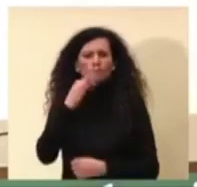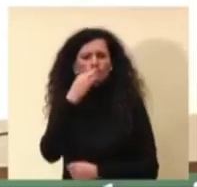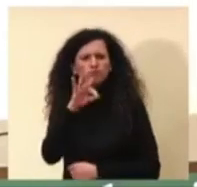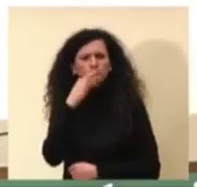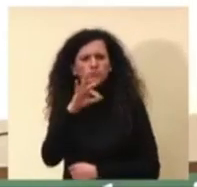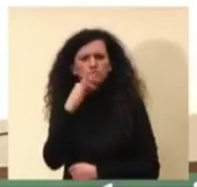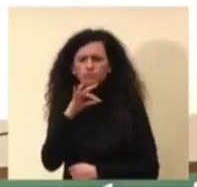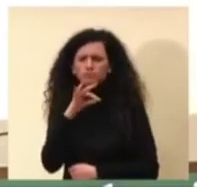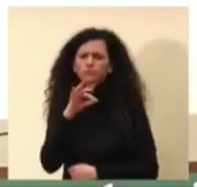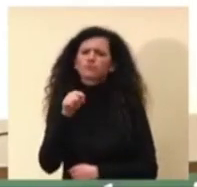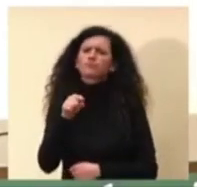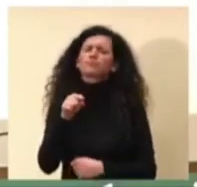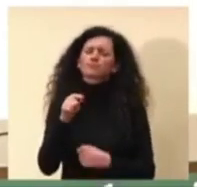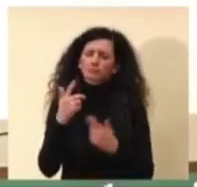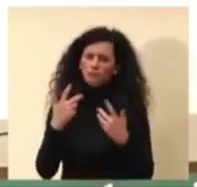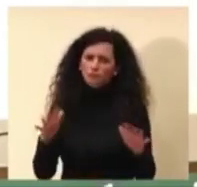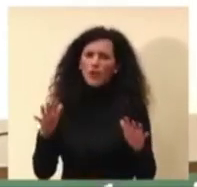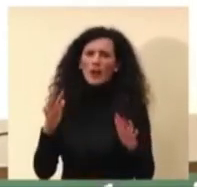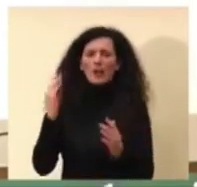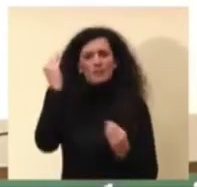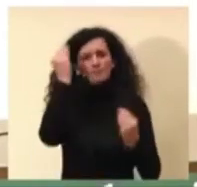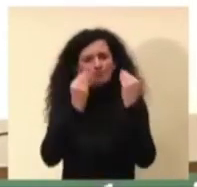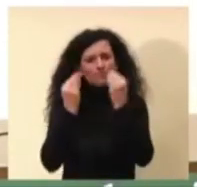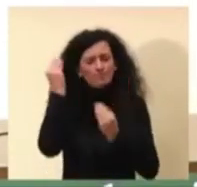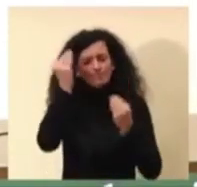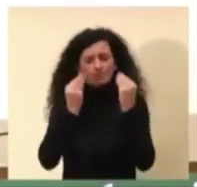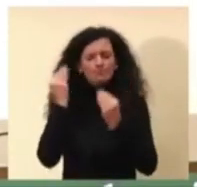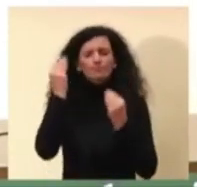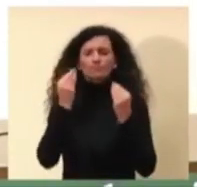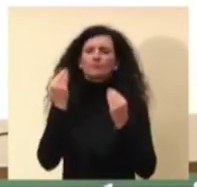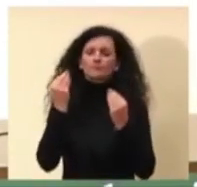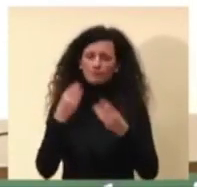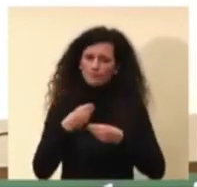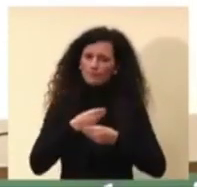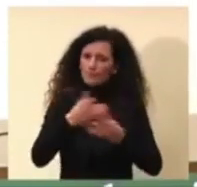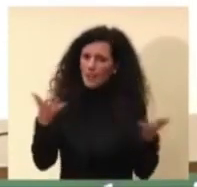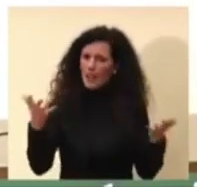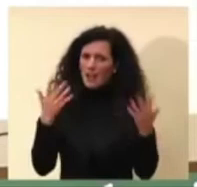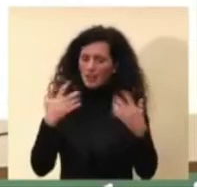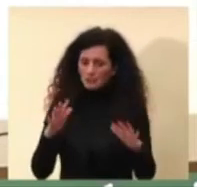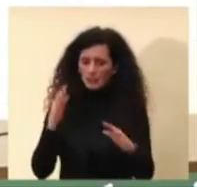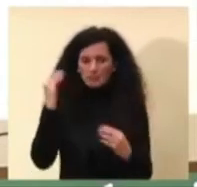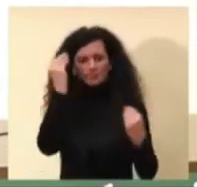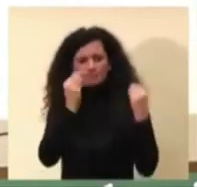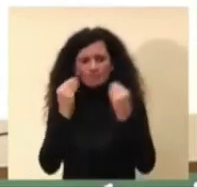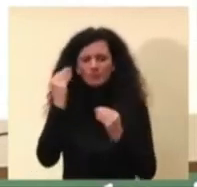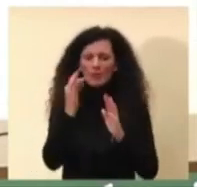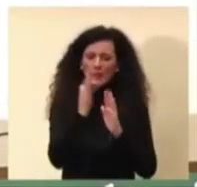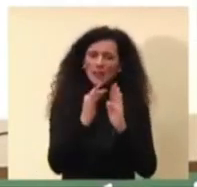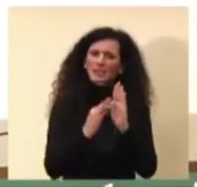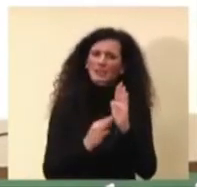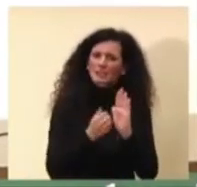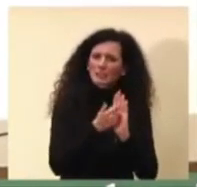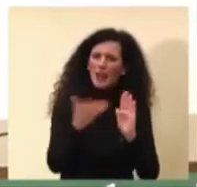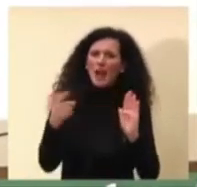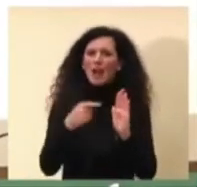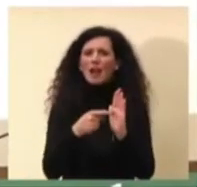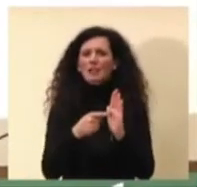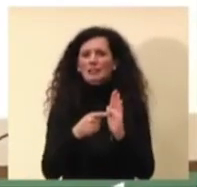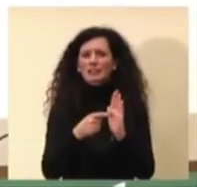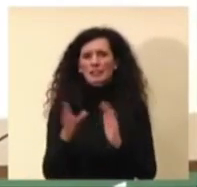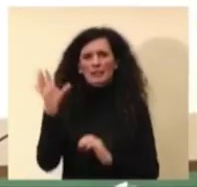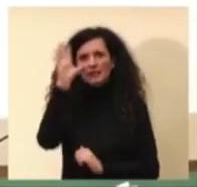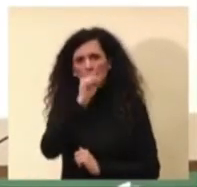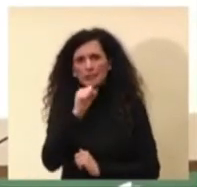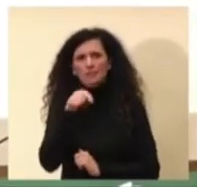di riflessione soprattutto numerosi dati che servono a inquadrare compiutamente quella che è